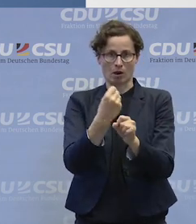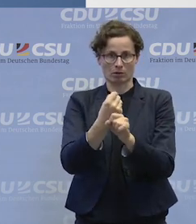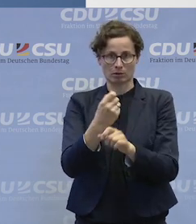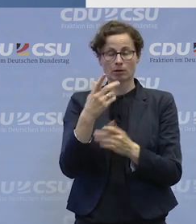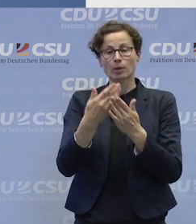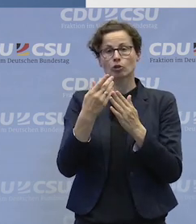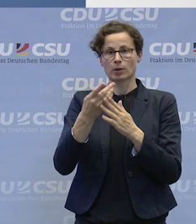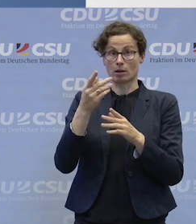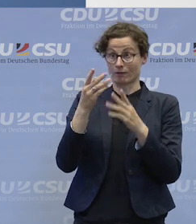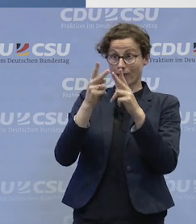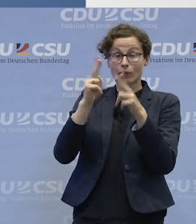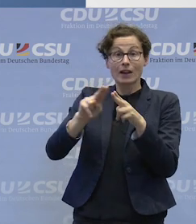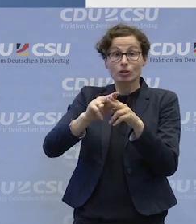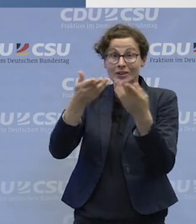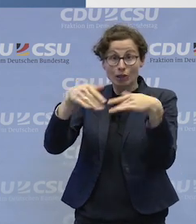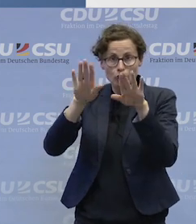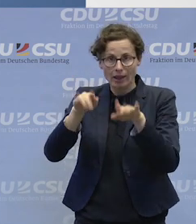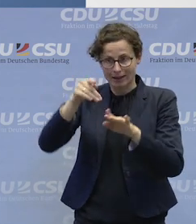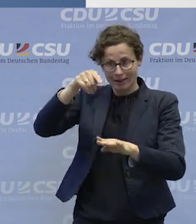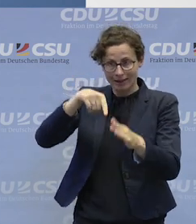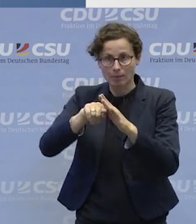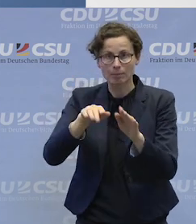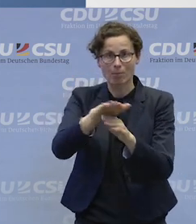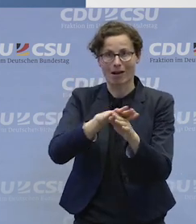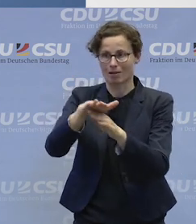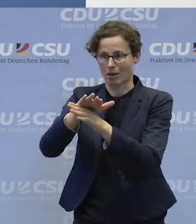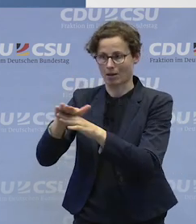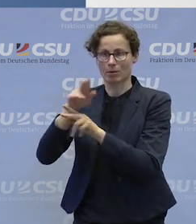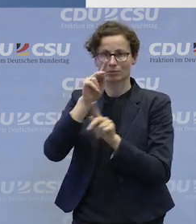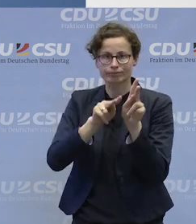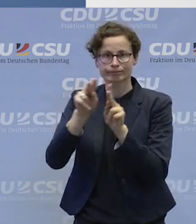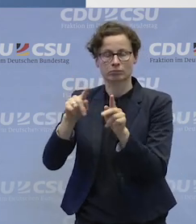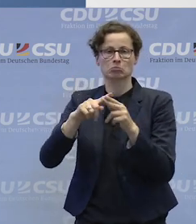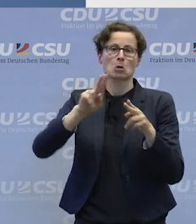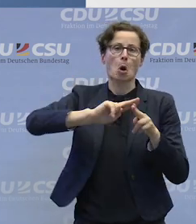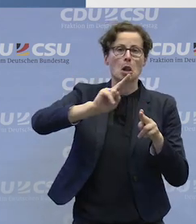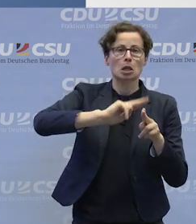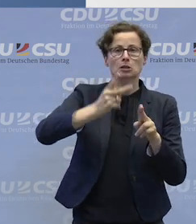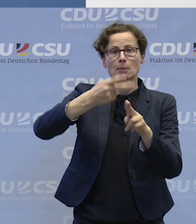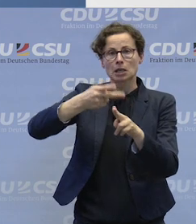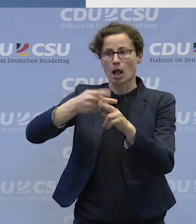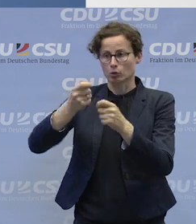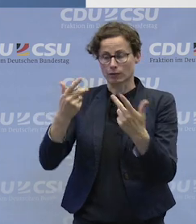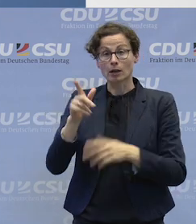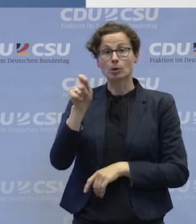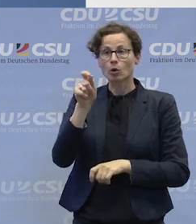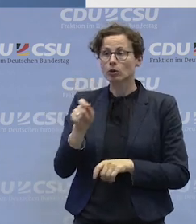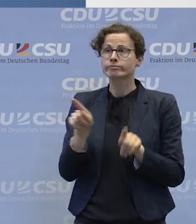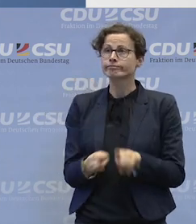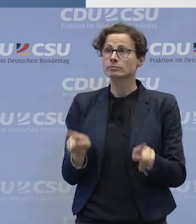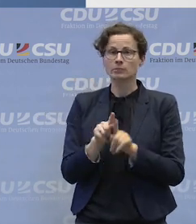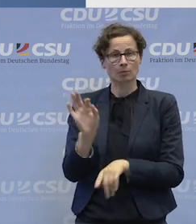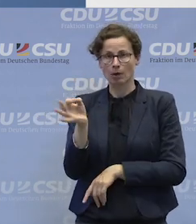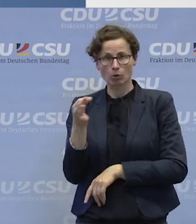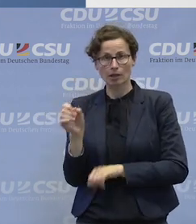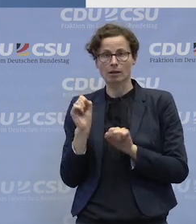soziale Dienste unter einem Dach so organisiert, dass man auch alle Berufsbereiche mal durchlaufen kann und dort auch mal wechseln kann